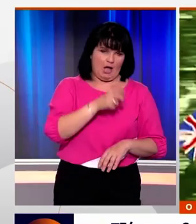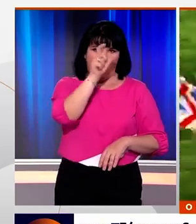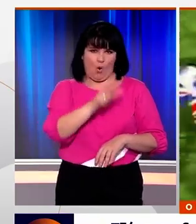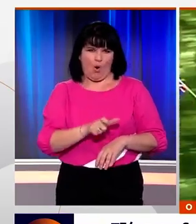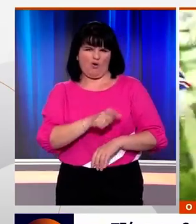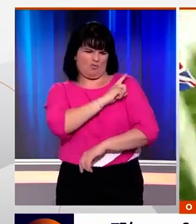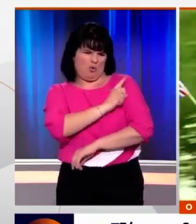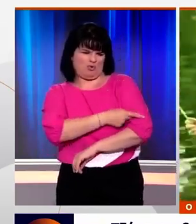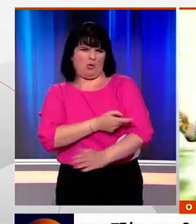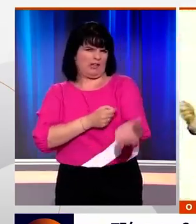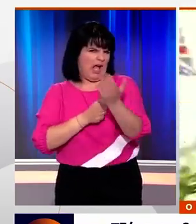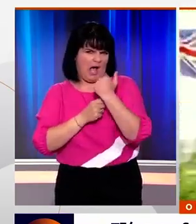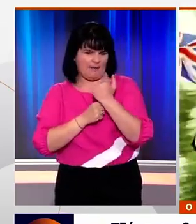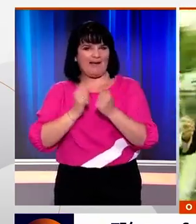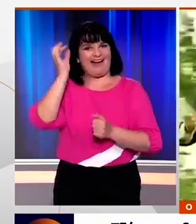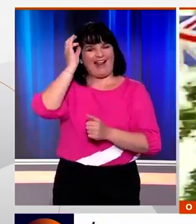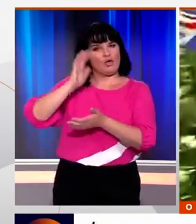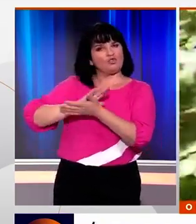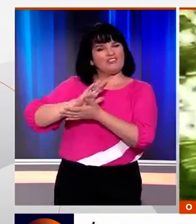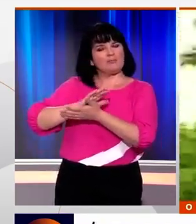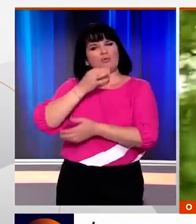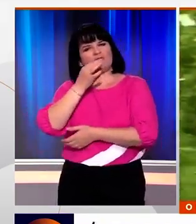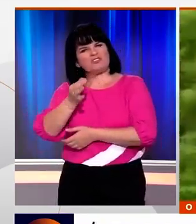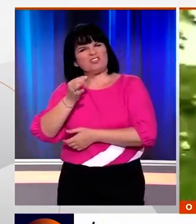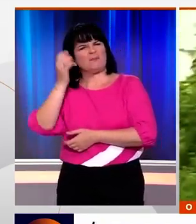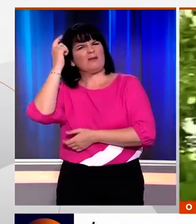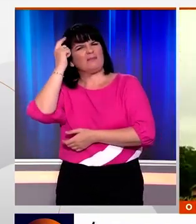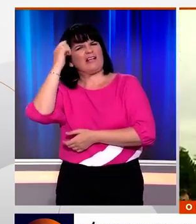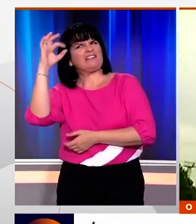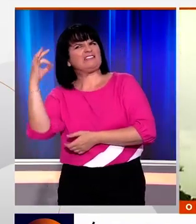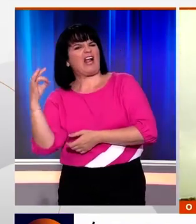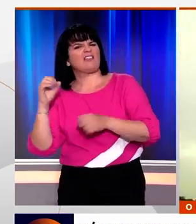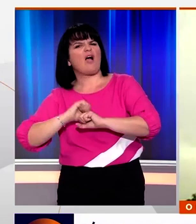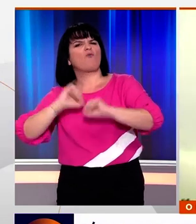πρωθυπουργό με ασήματα προσόντα ενώ ο γαλλικός τύπος τον χαρακτηρίζει ξανθιά βόμβα.